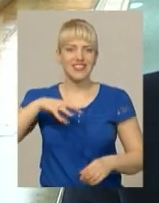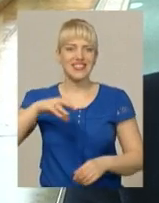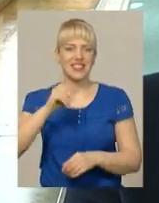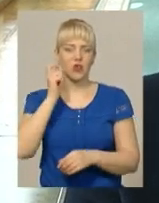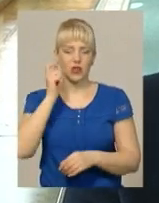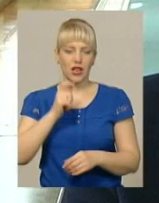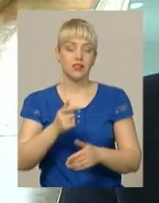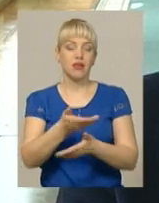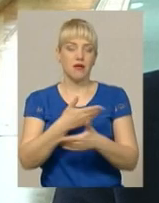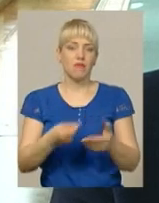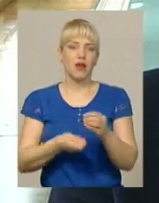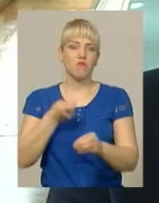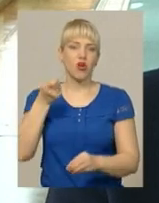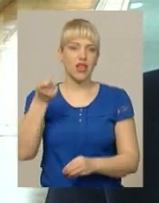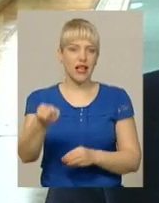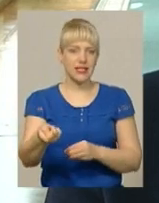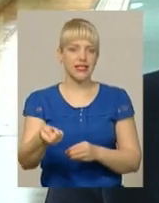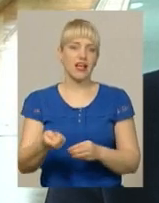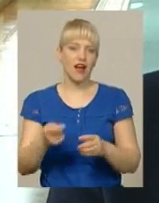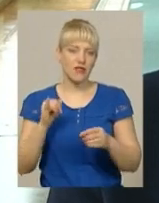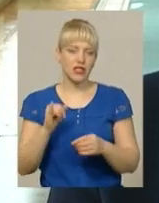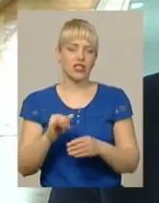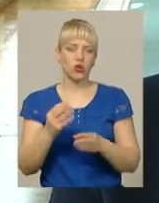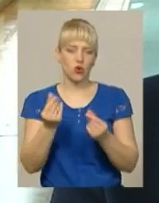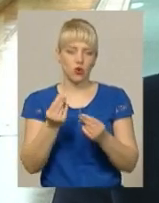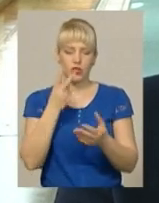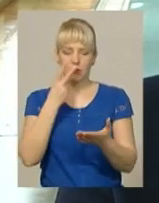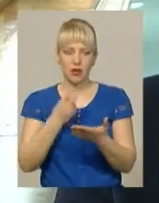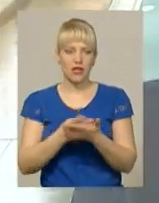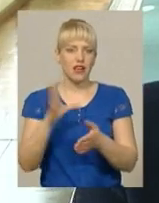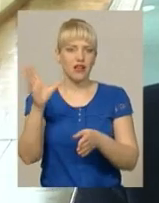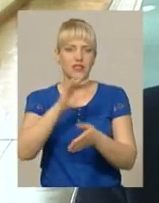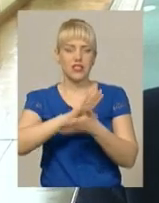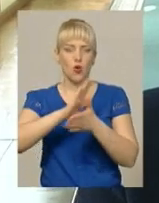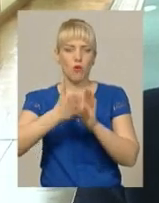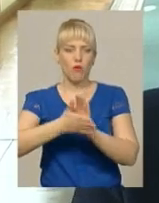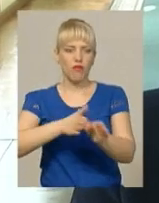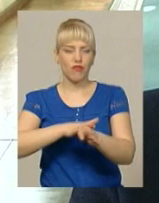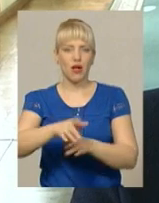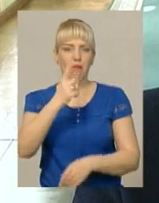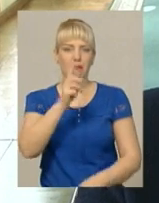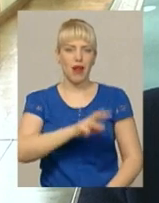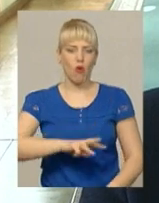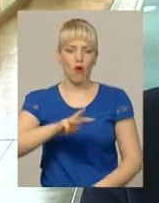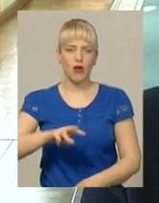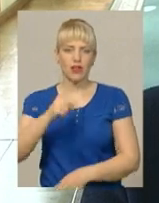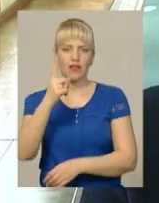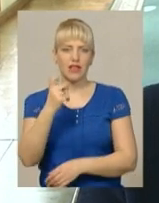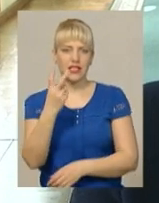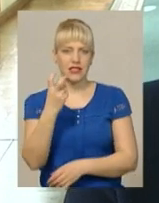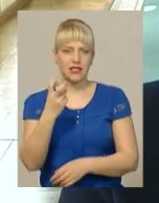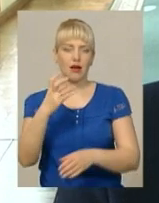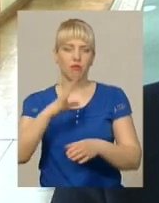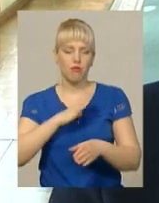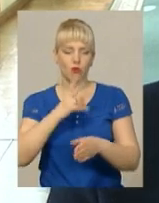відповідні заявки, кошти передбачили, всі умови виконані. Мільйон двісті було передбачено на